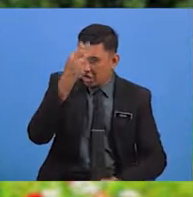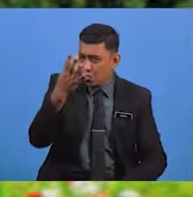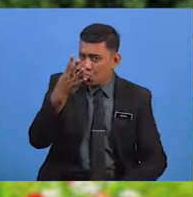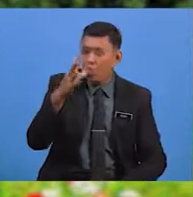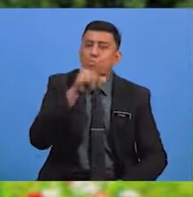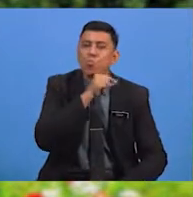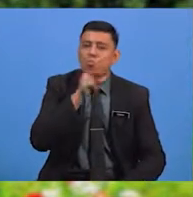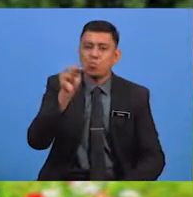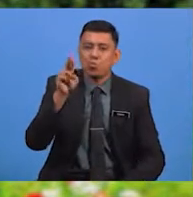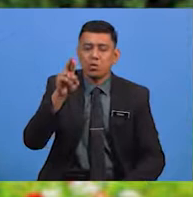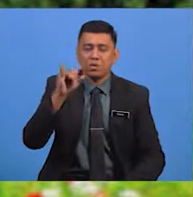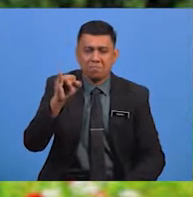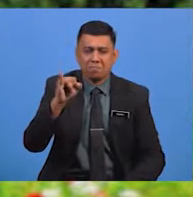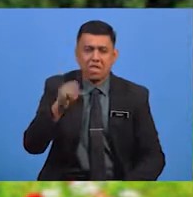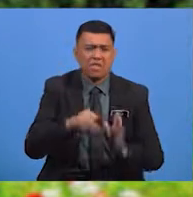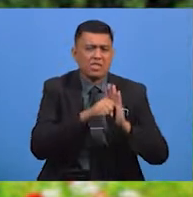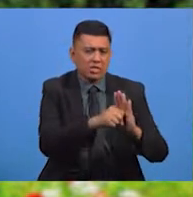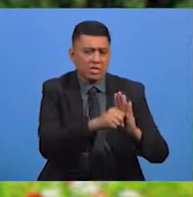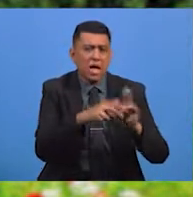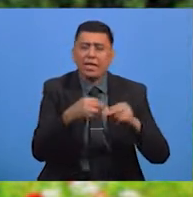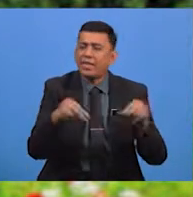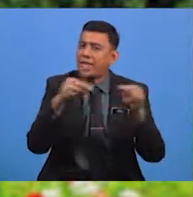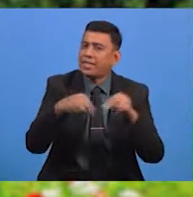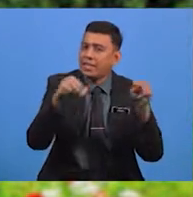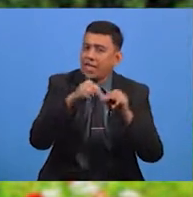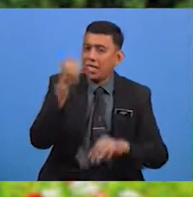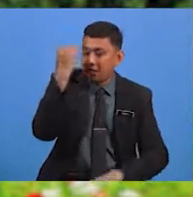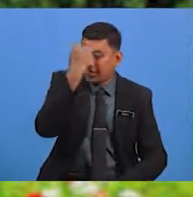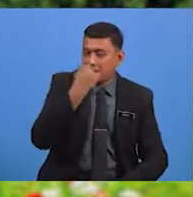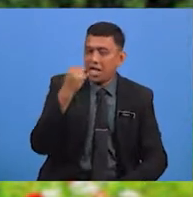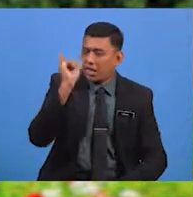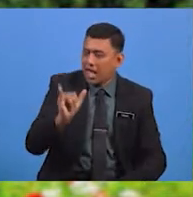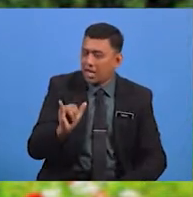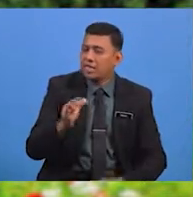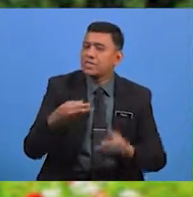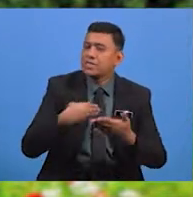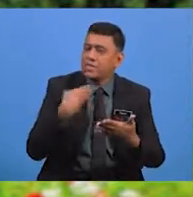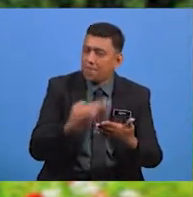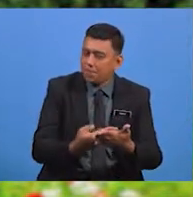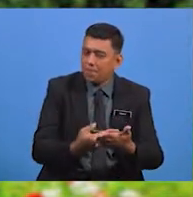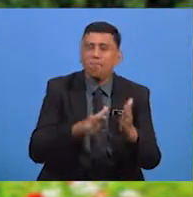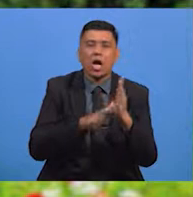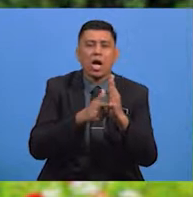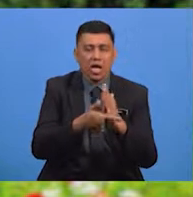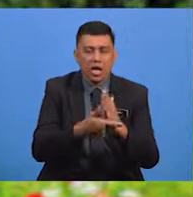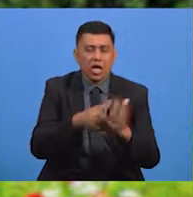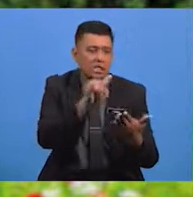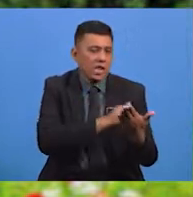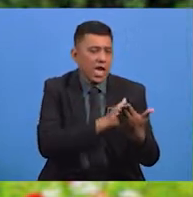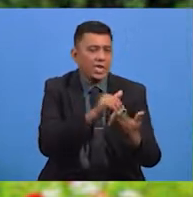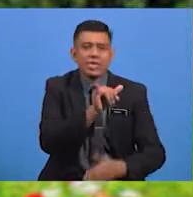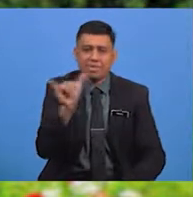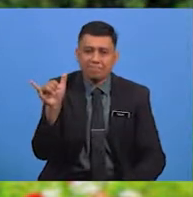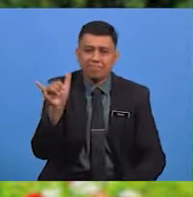sebagai simbolik nilai-nilai indah yang ingin disampaikan melalui syairnya.